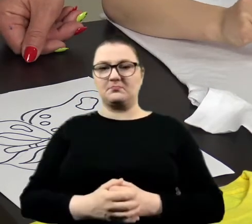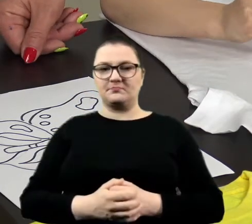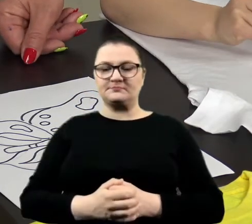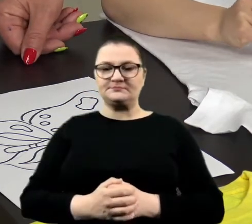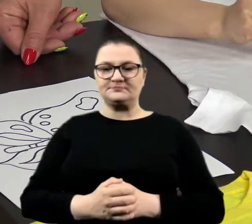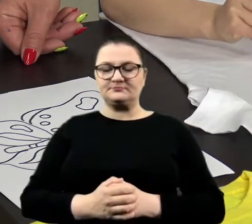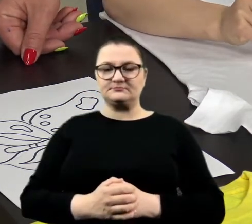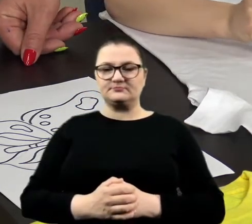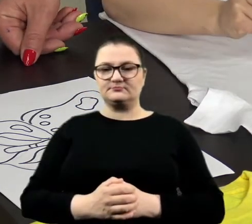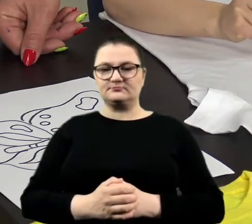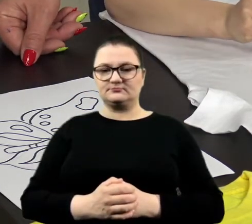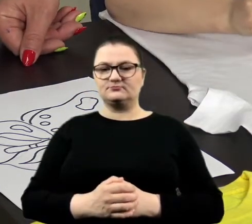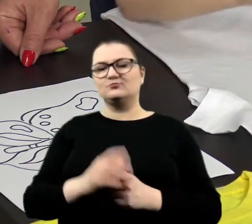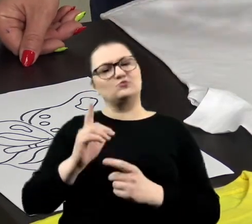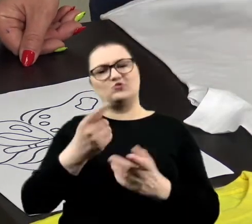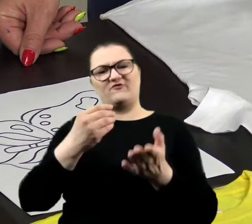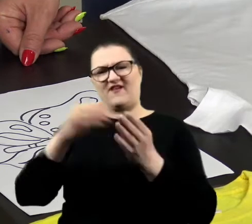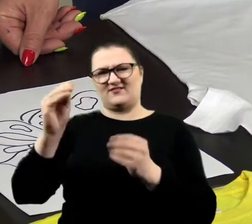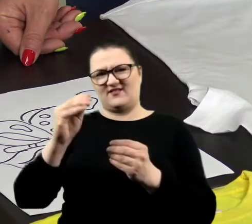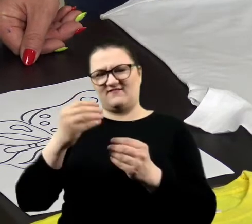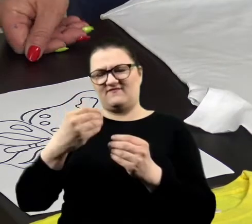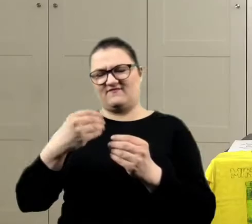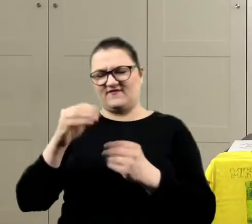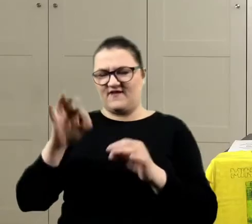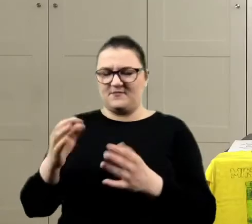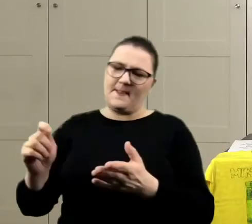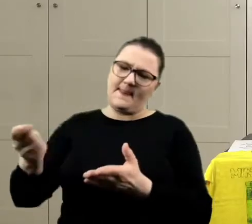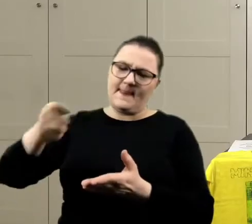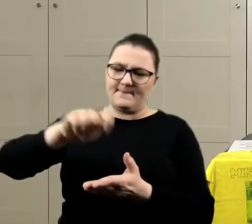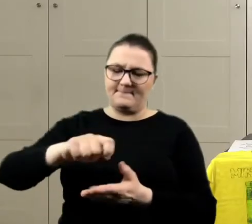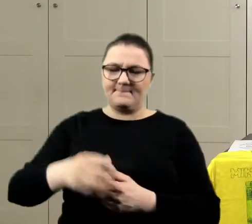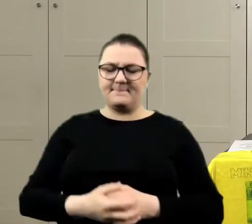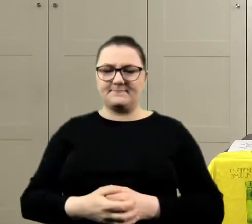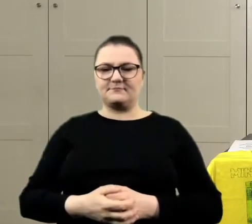No musisz więcej wziąć. Znowu farbki.